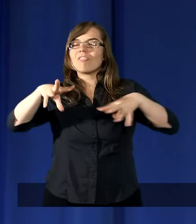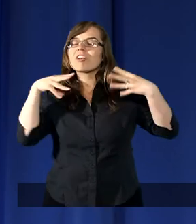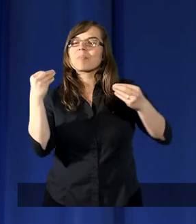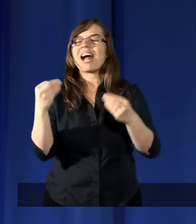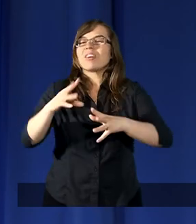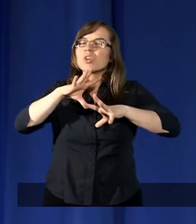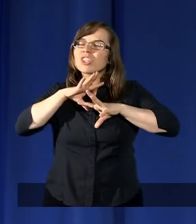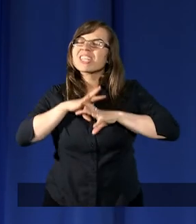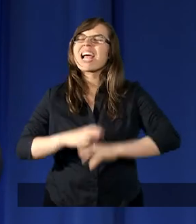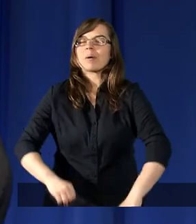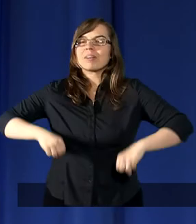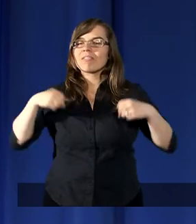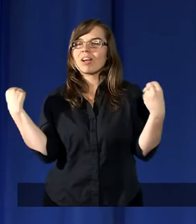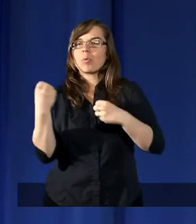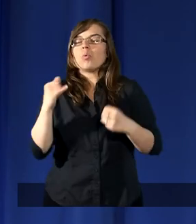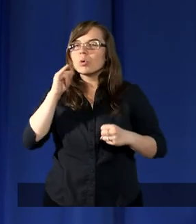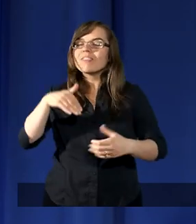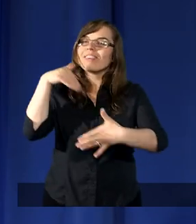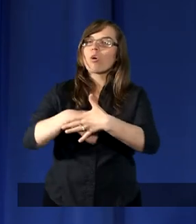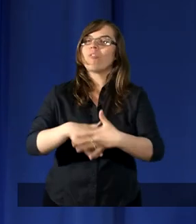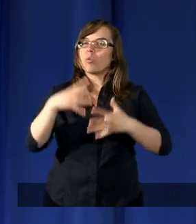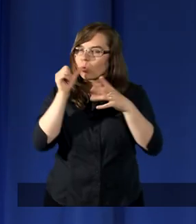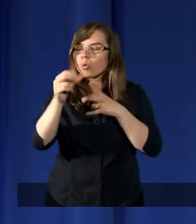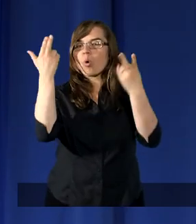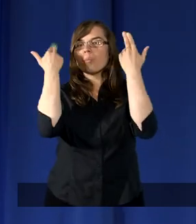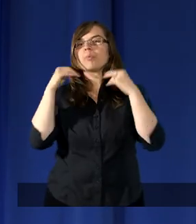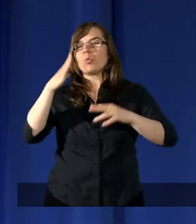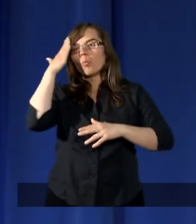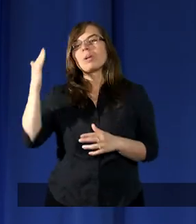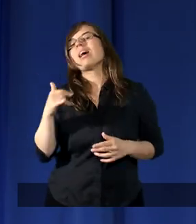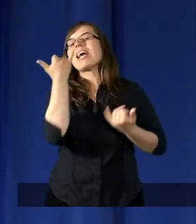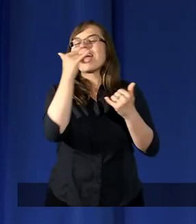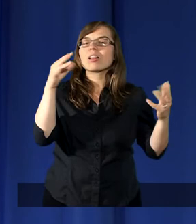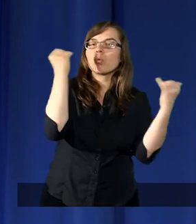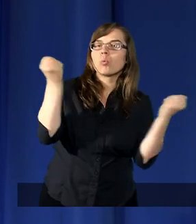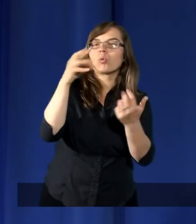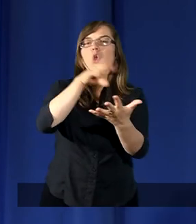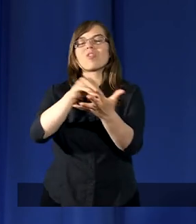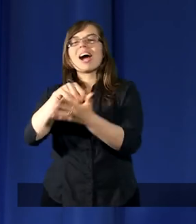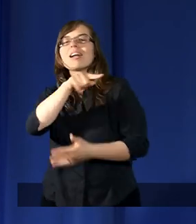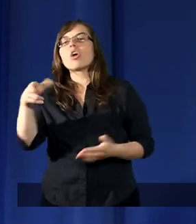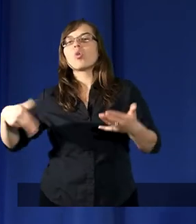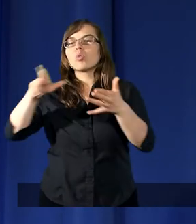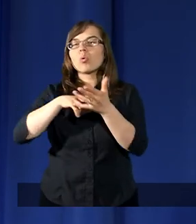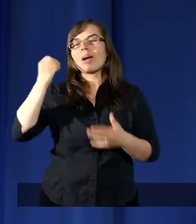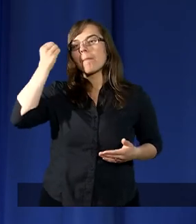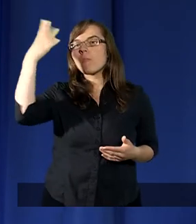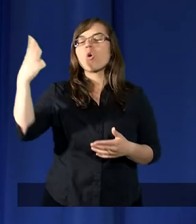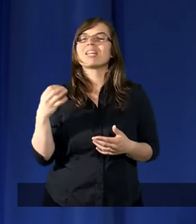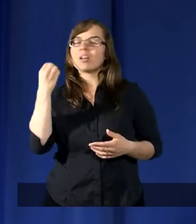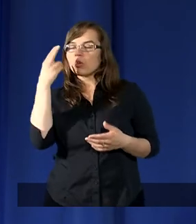babcie są tak cierpliwe wychowują i wszystkie inne doświadczenia, które Mojżesz